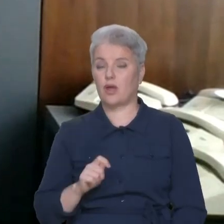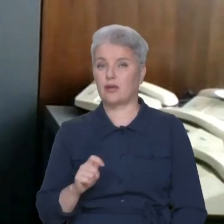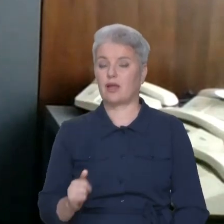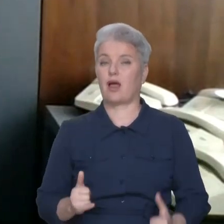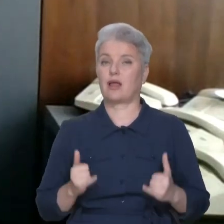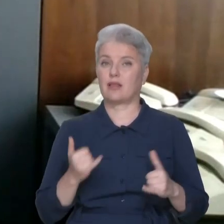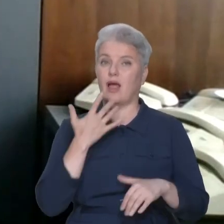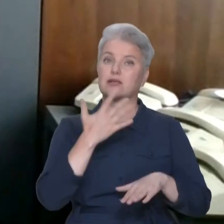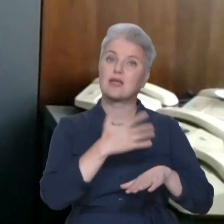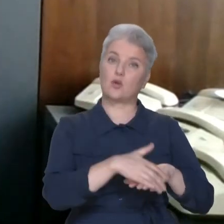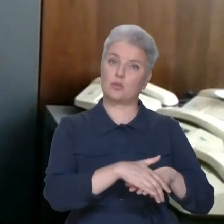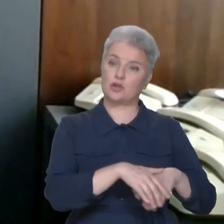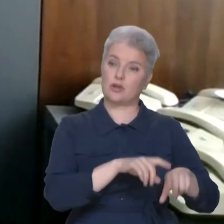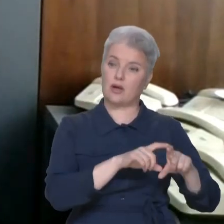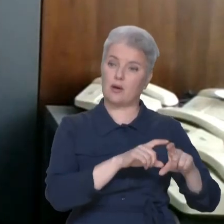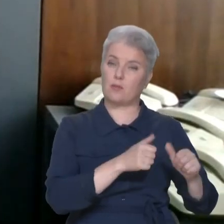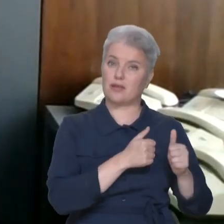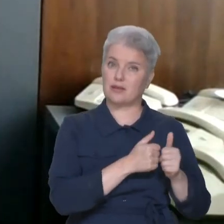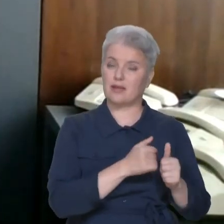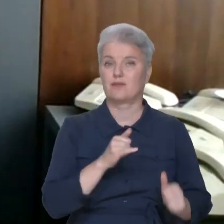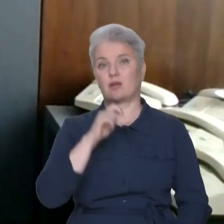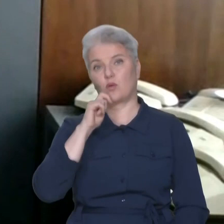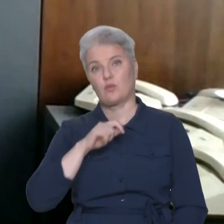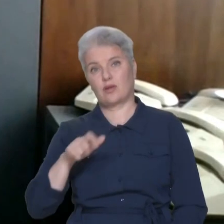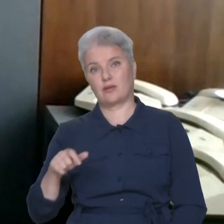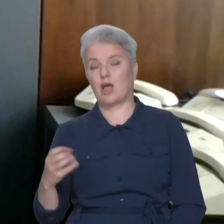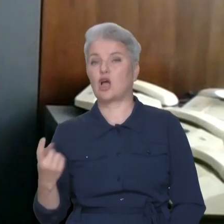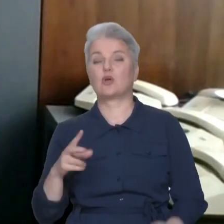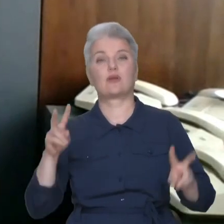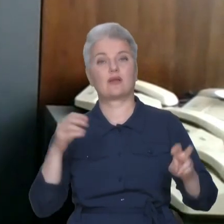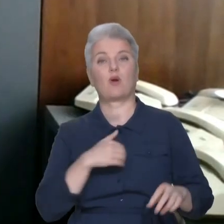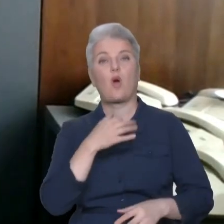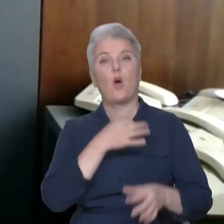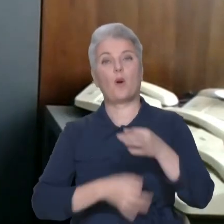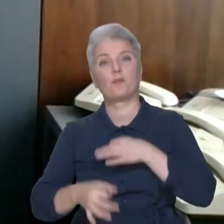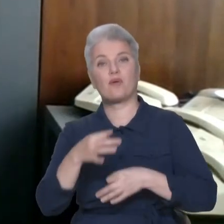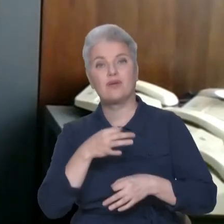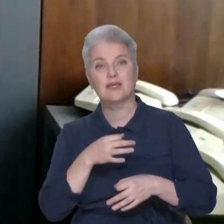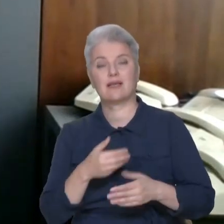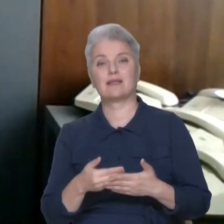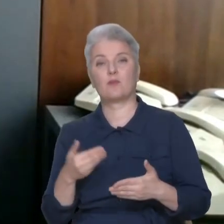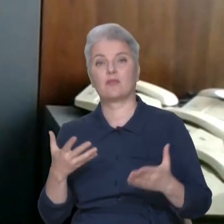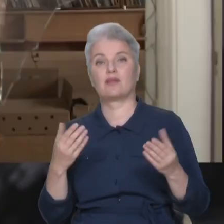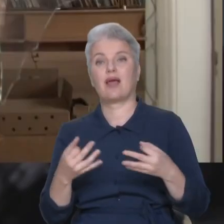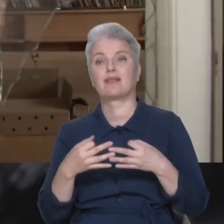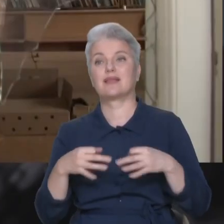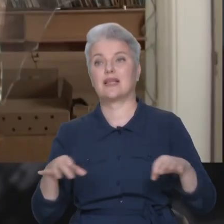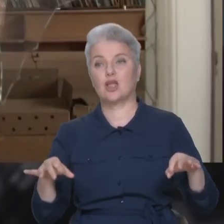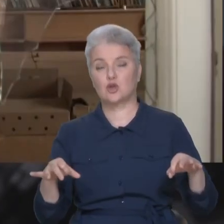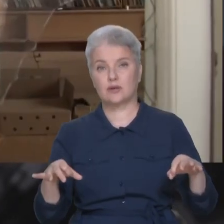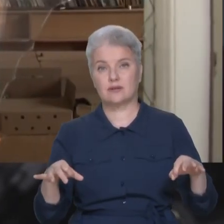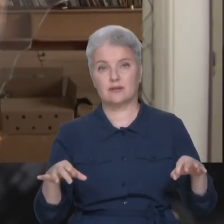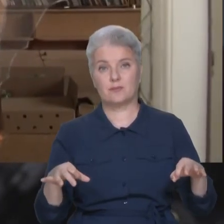зарубіжних партнерів, так і для українців. Іще одна тема, яку я з вами хотів би обговорити. Напередодні Дня Незалежності